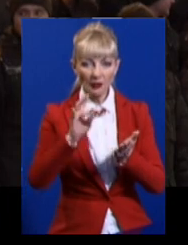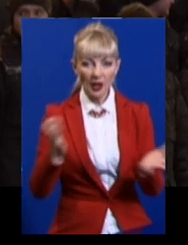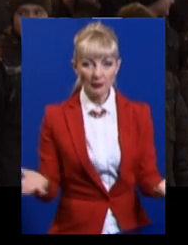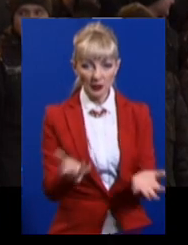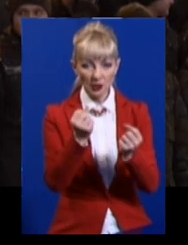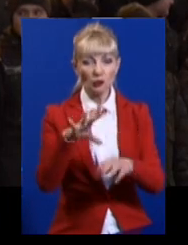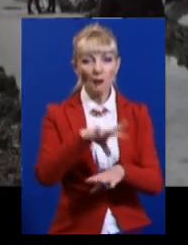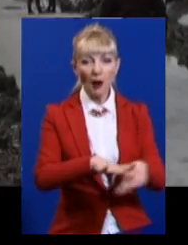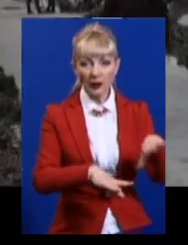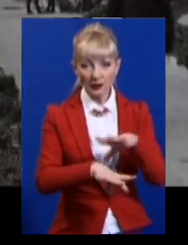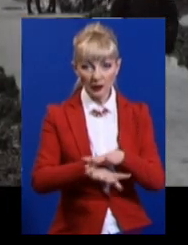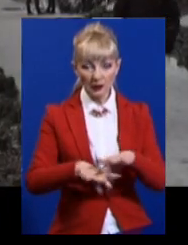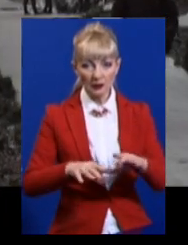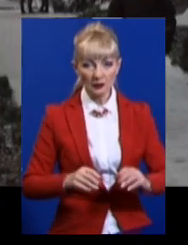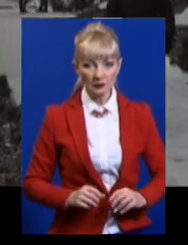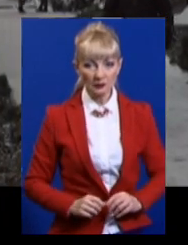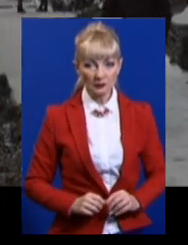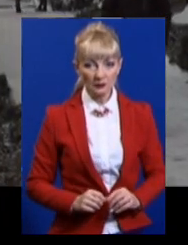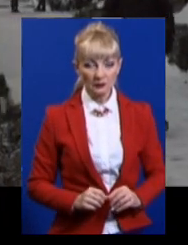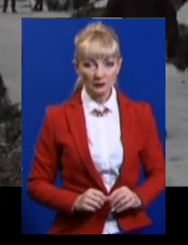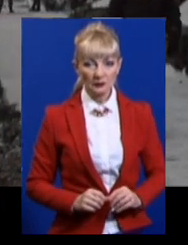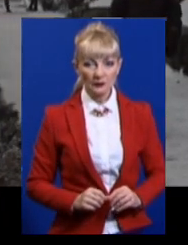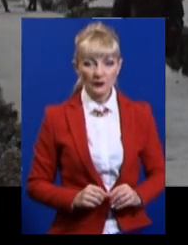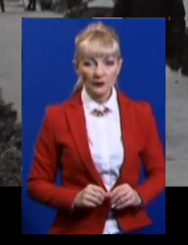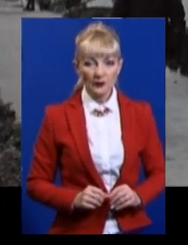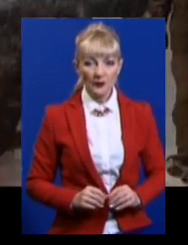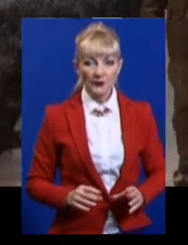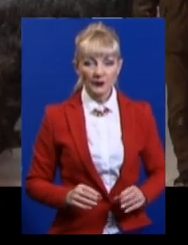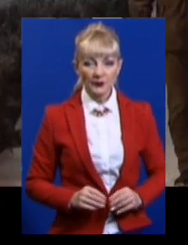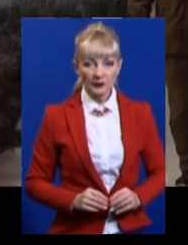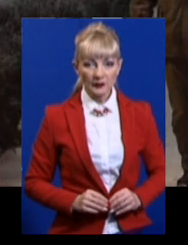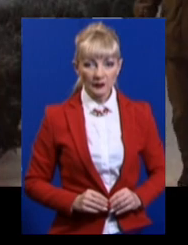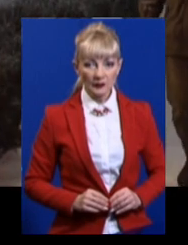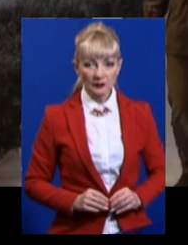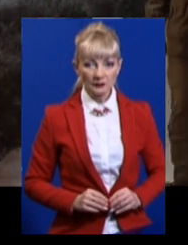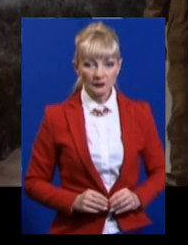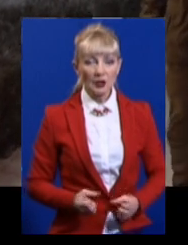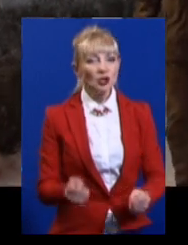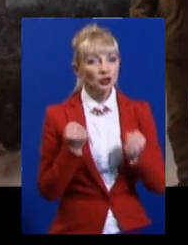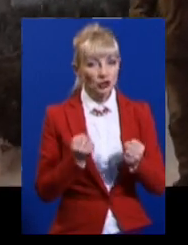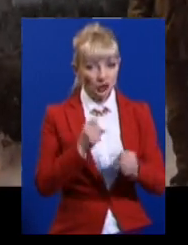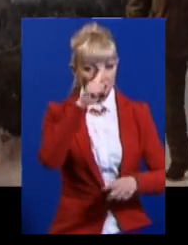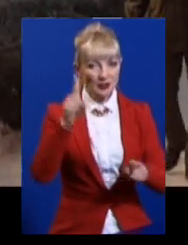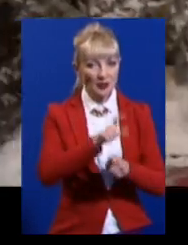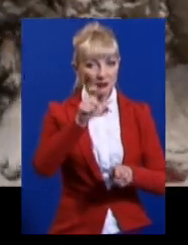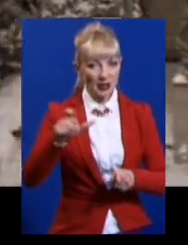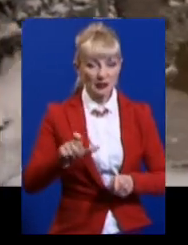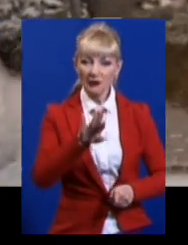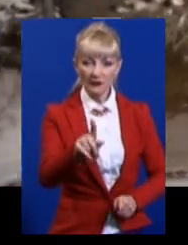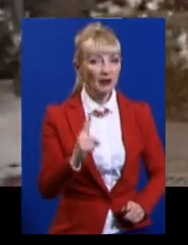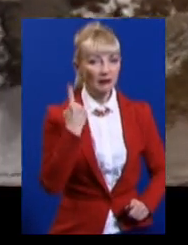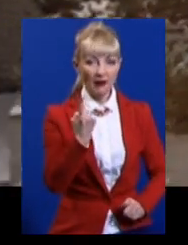полонених. «Єднаємось військові України під прапорту». «Тримайтеся, браття, ви ж бо не одні.